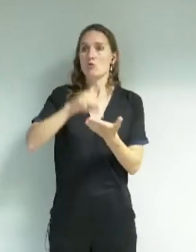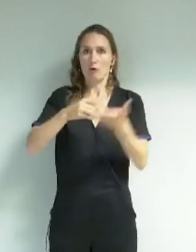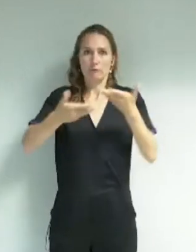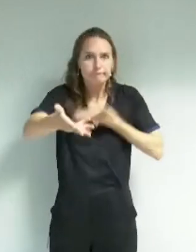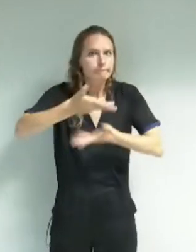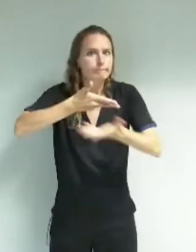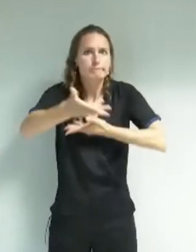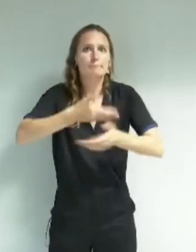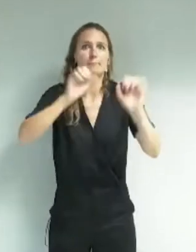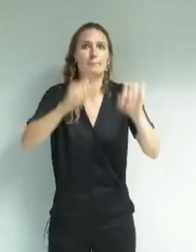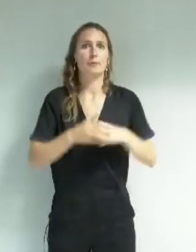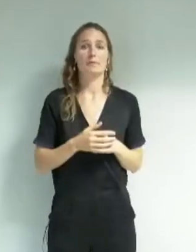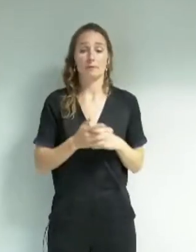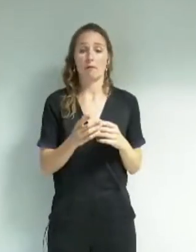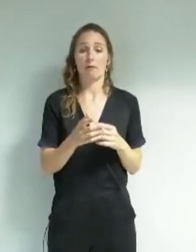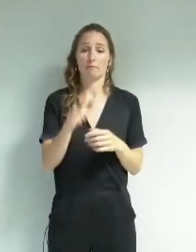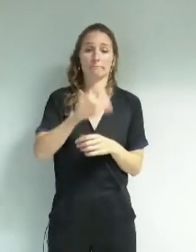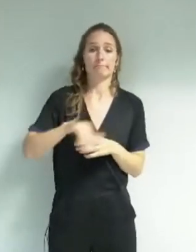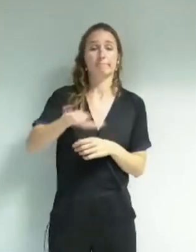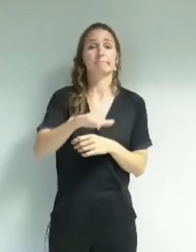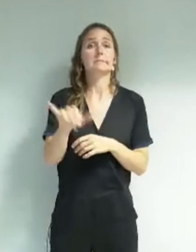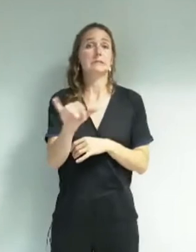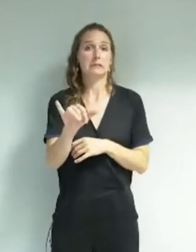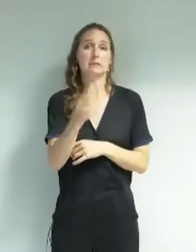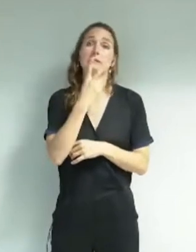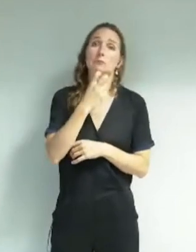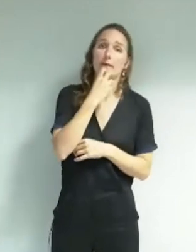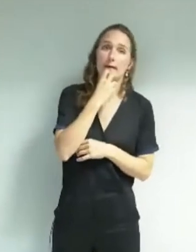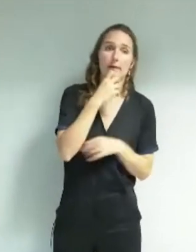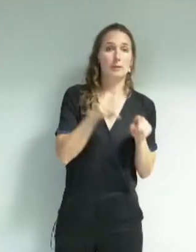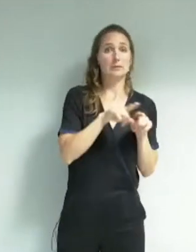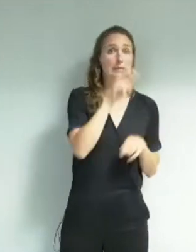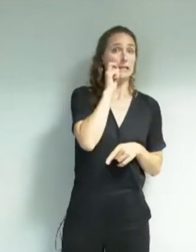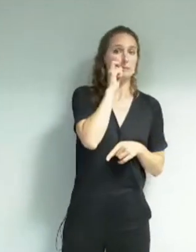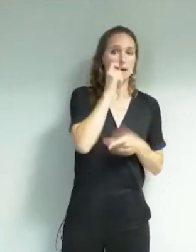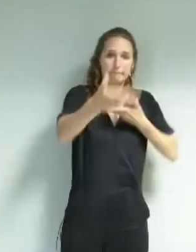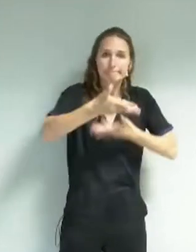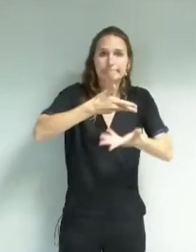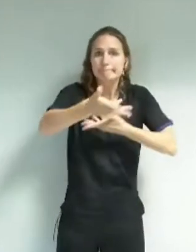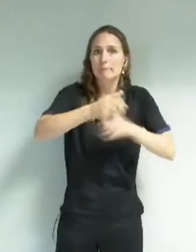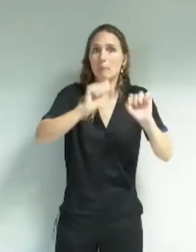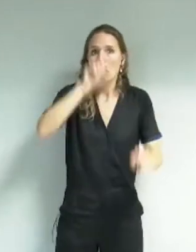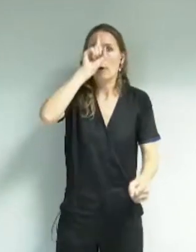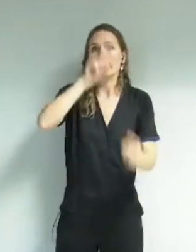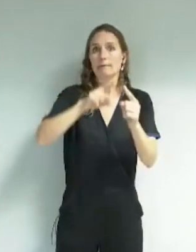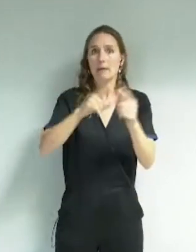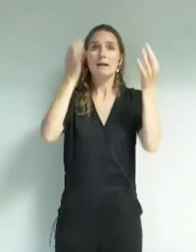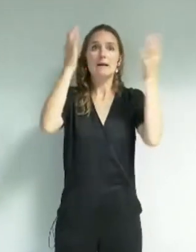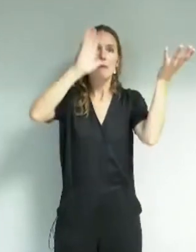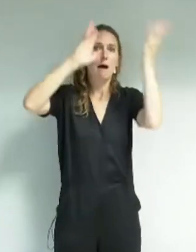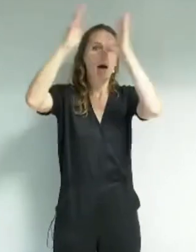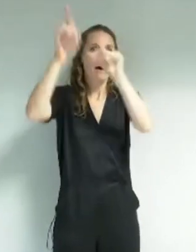lieu, il y aurait des échanges entre citoyens-citoyennes et experts-expertes autour du changement climatique et de la biodiversité.